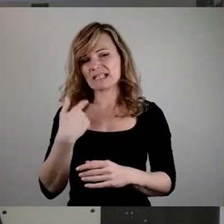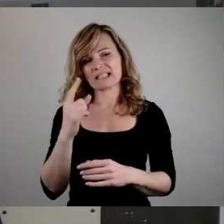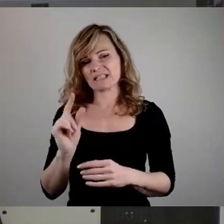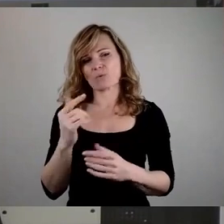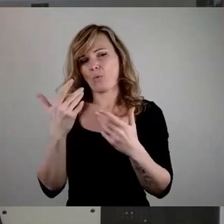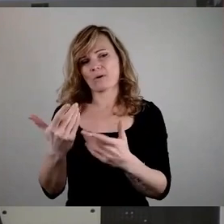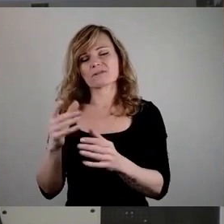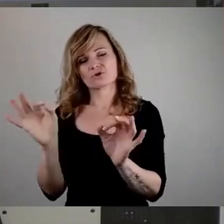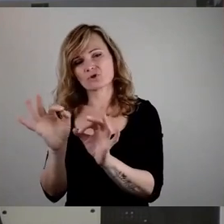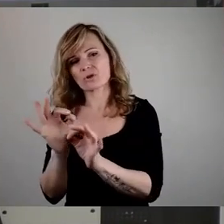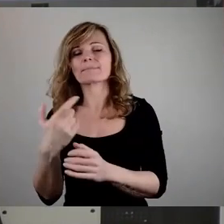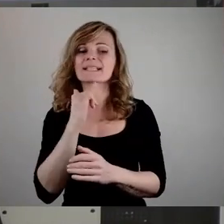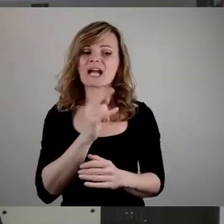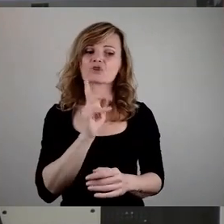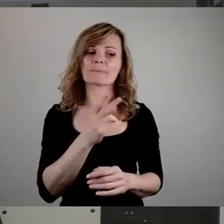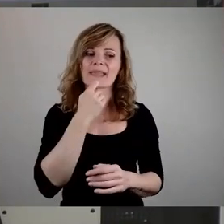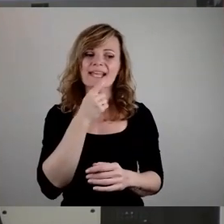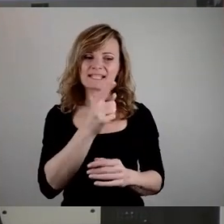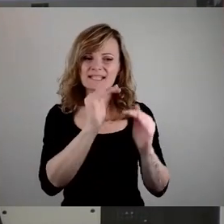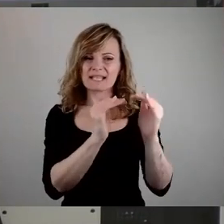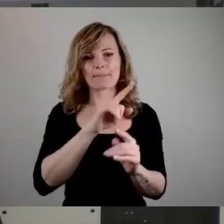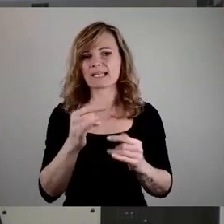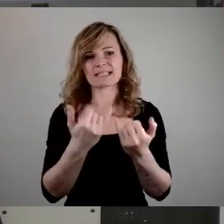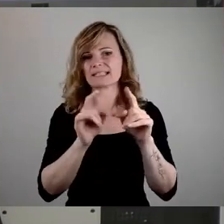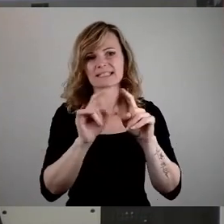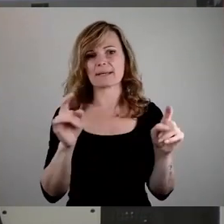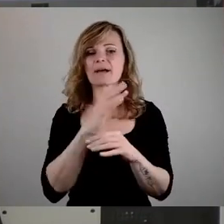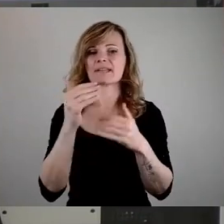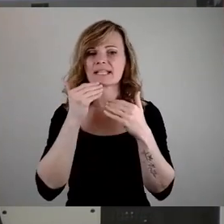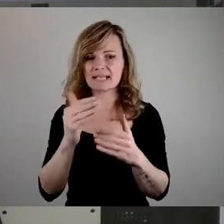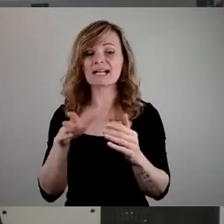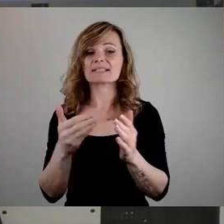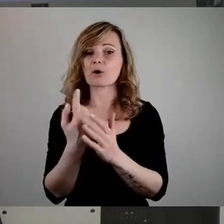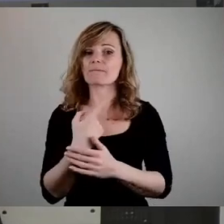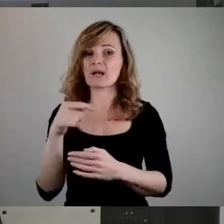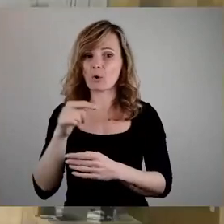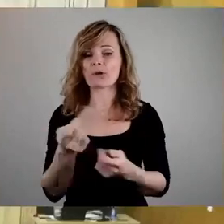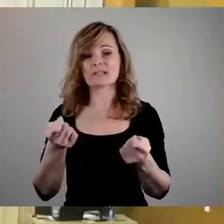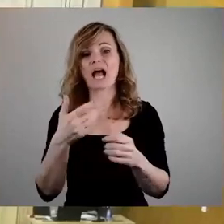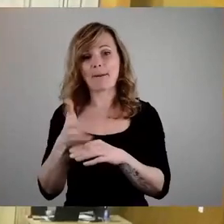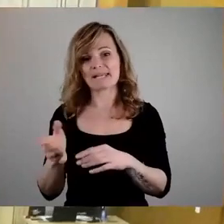Ihnen, dass wir an das Essen ran müssen, aber das ist jetzt hier überhaupt nicht das Thema. Vielen Dank. Darum werden wir das heute hier ablehnen.